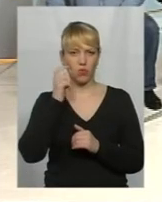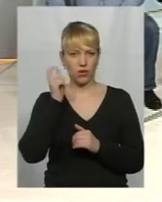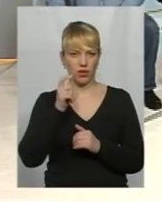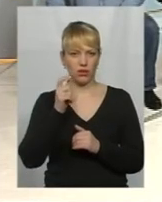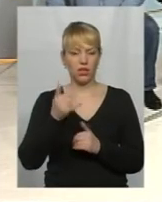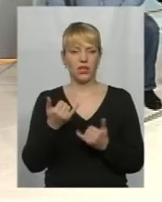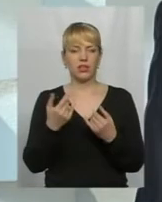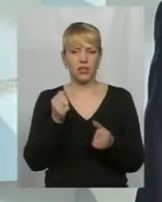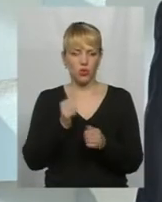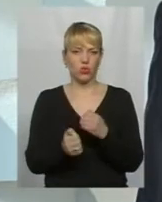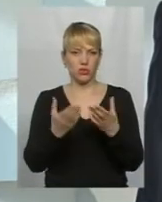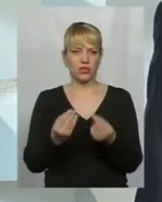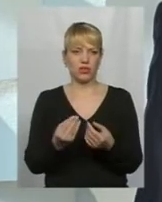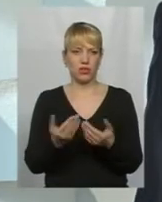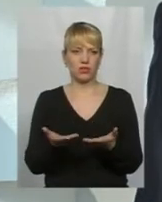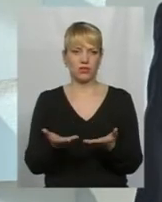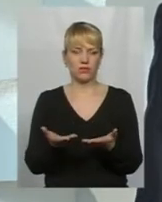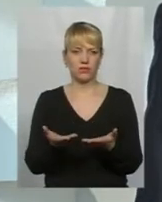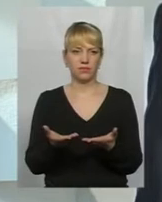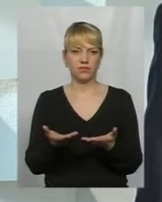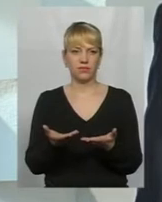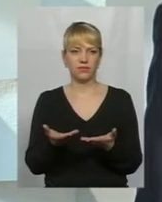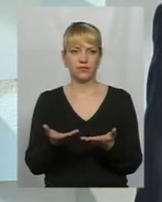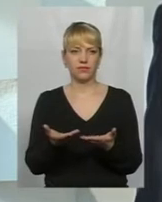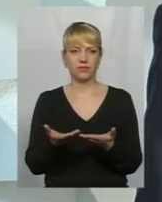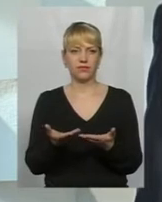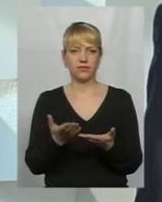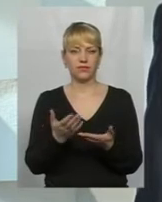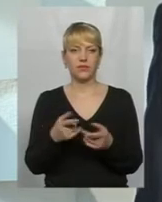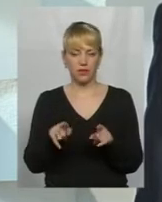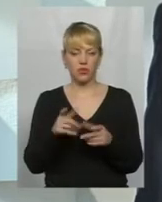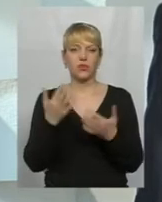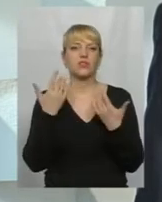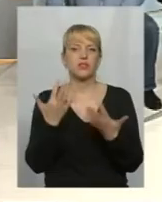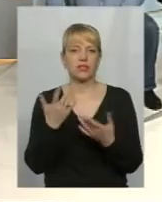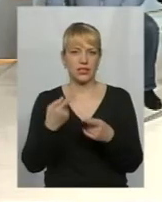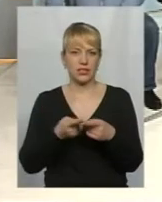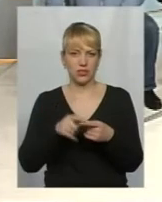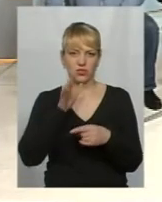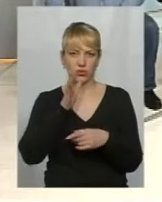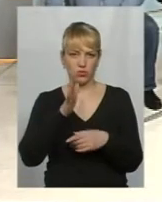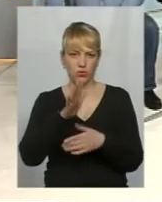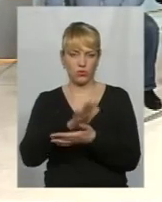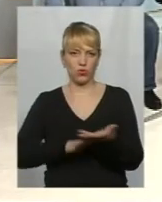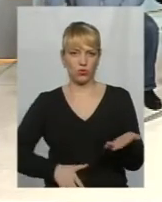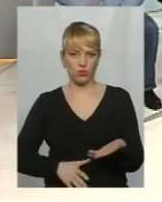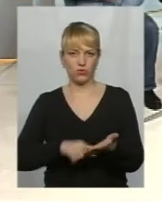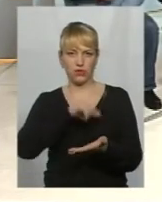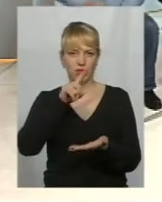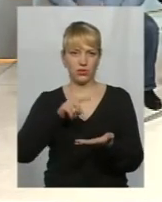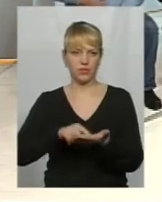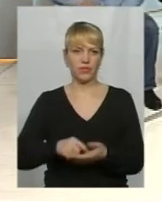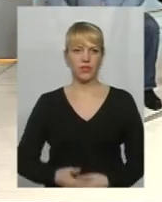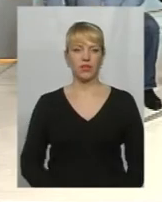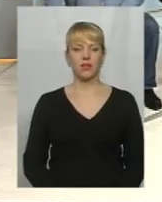І так кожен день, доки це буде продовжуватись. Пане Володимире, дозвольте, ви знаєте, що Валерій